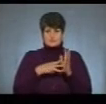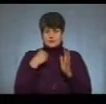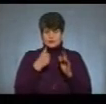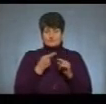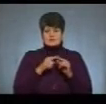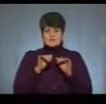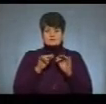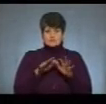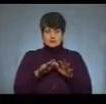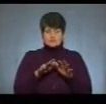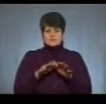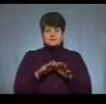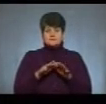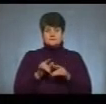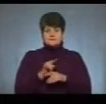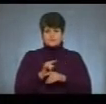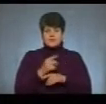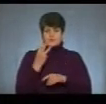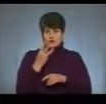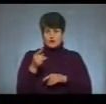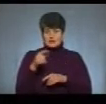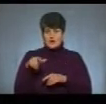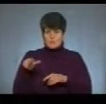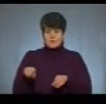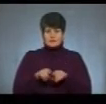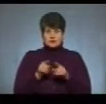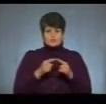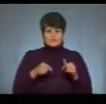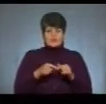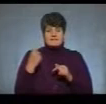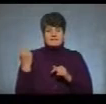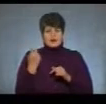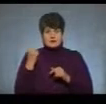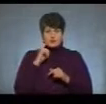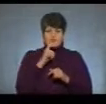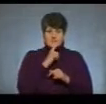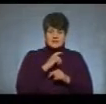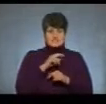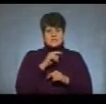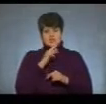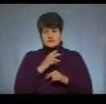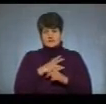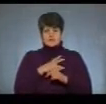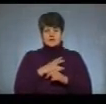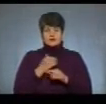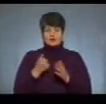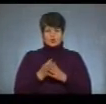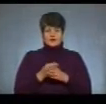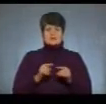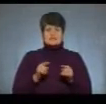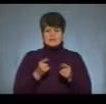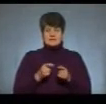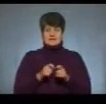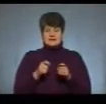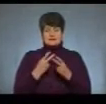такий спосіб пошукали трьох тернополян. Подібні схеми організовували також у Харкові, Вінниці і Чернівцях. До затриманих відкрито кримінальне